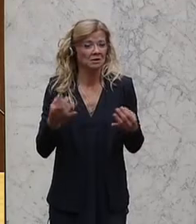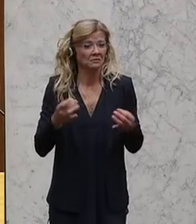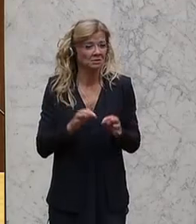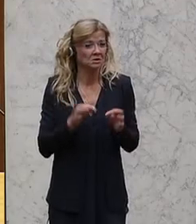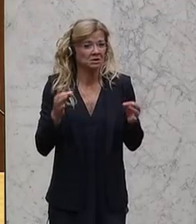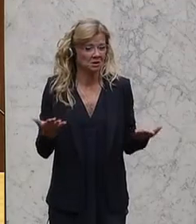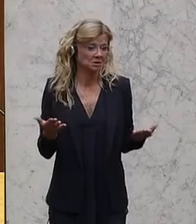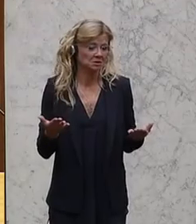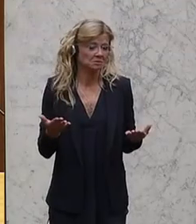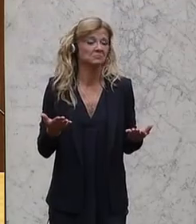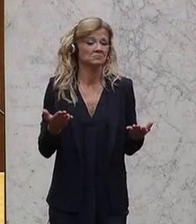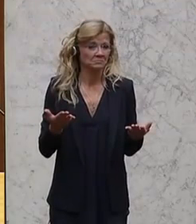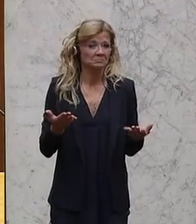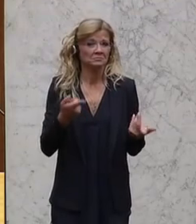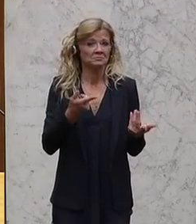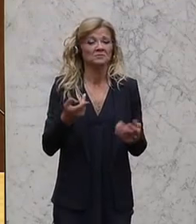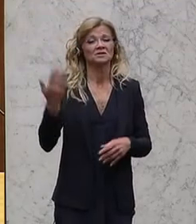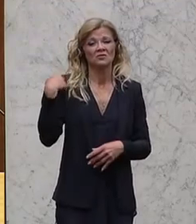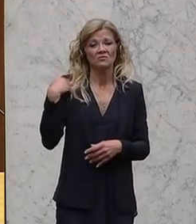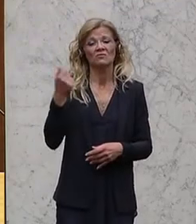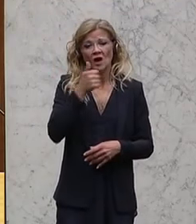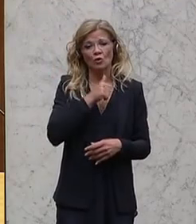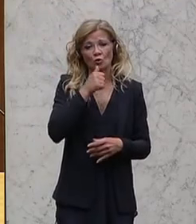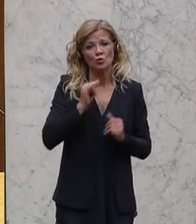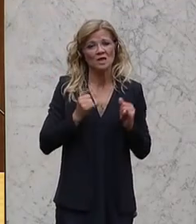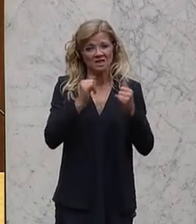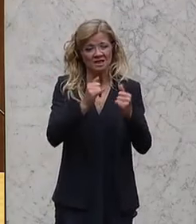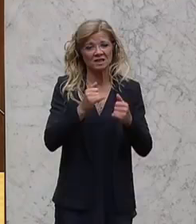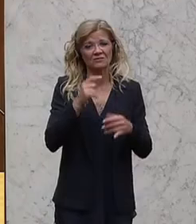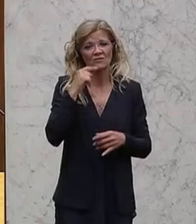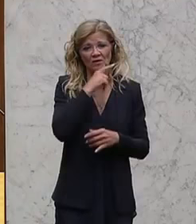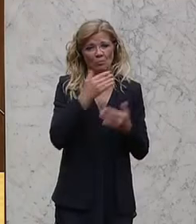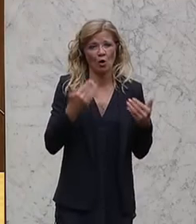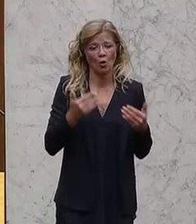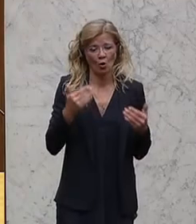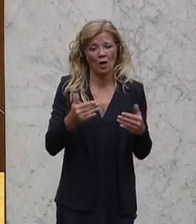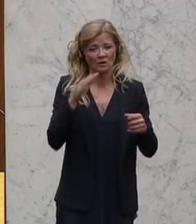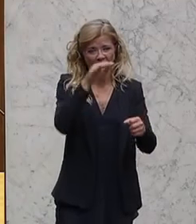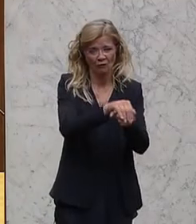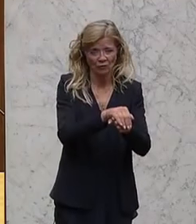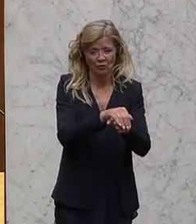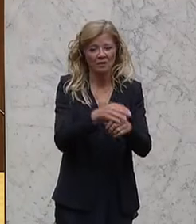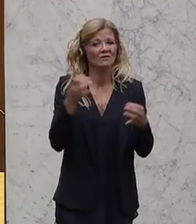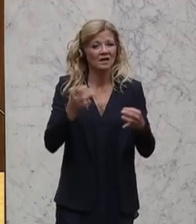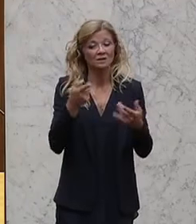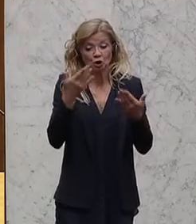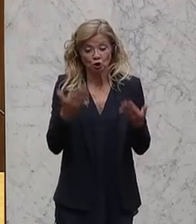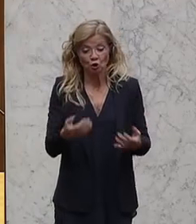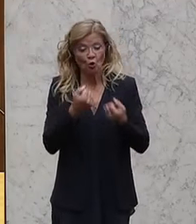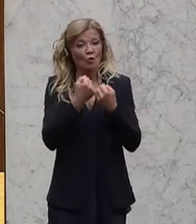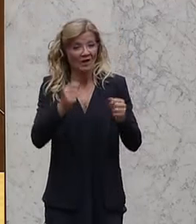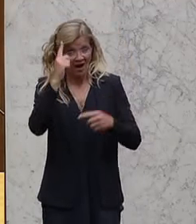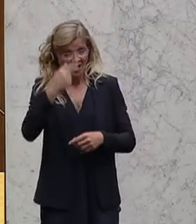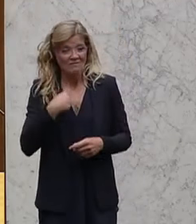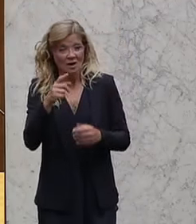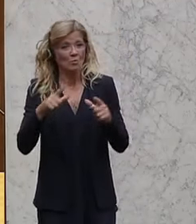Initiative im Februar dieses Jahres gestoßen, dass diese freiwilligen Module nicht mehr angeboten worden sind. Und